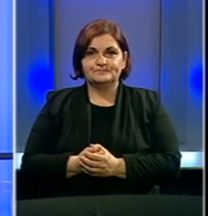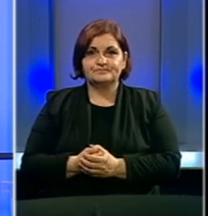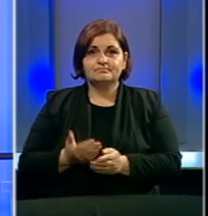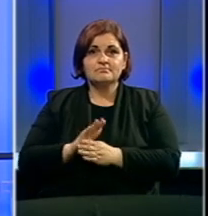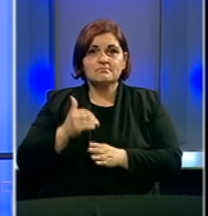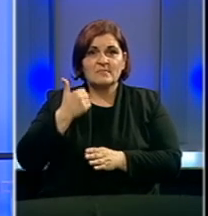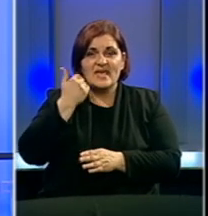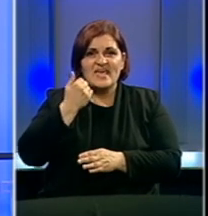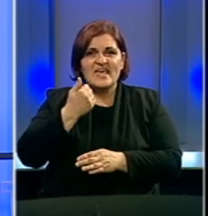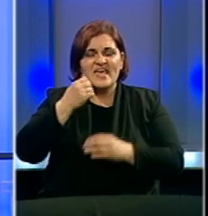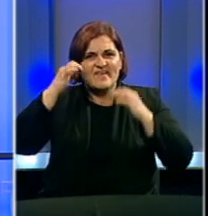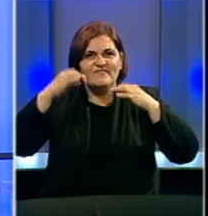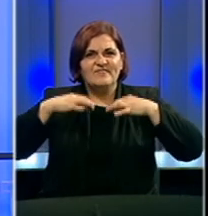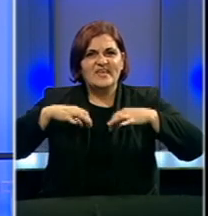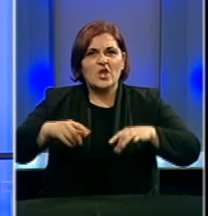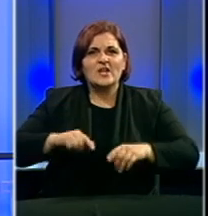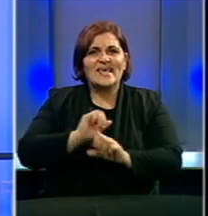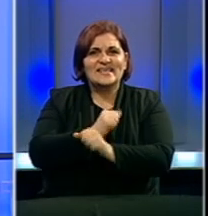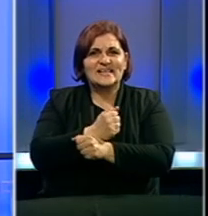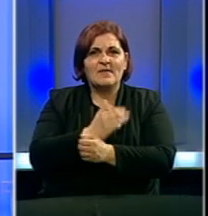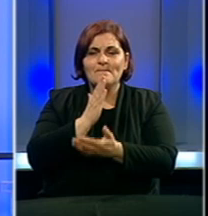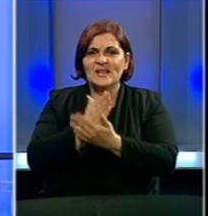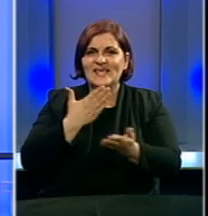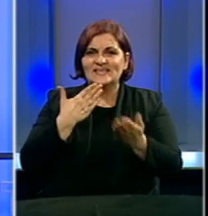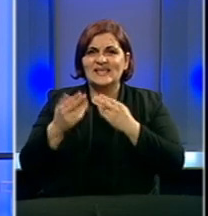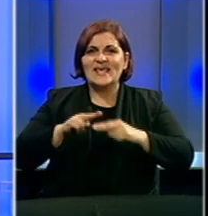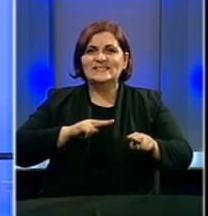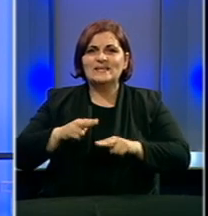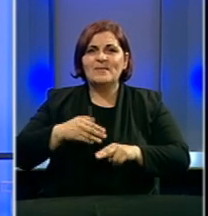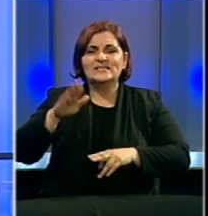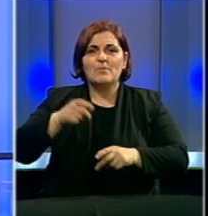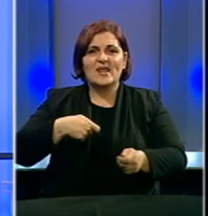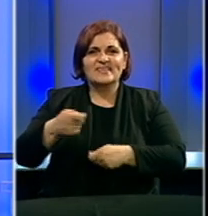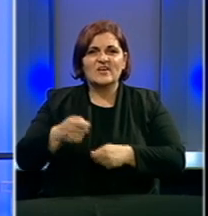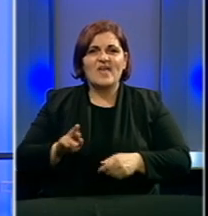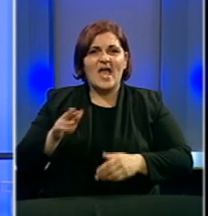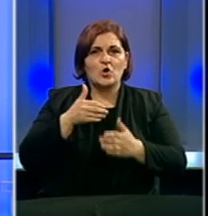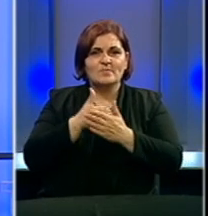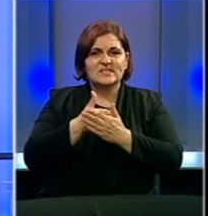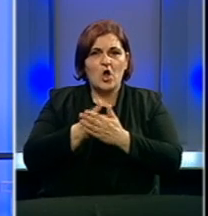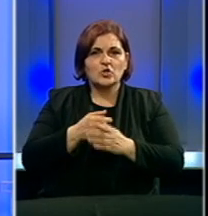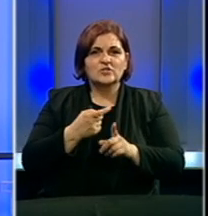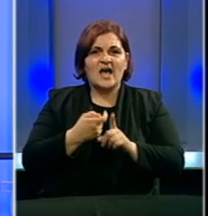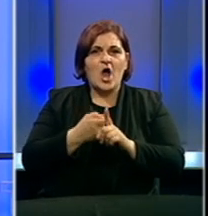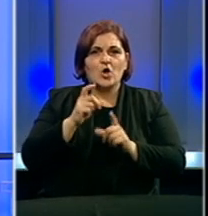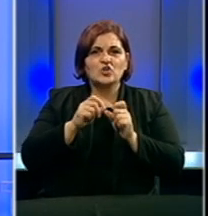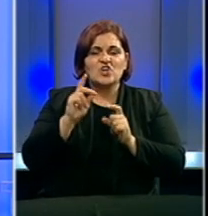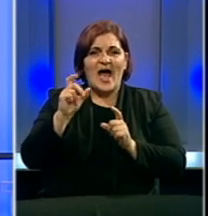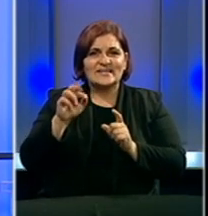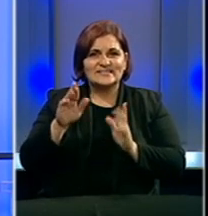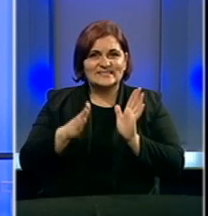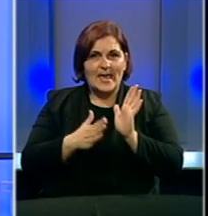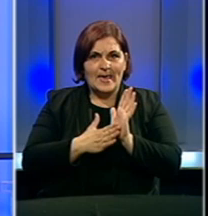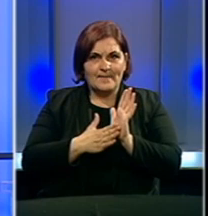Predstavnici vinara i vinogradara iz Hercegovine održali su sastanak sa ministrom spoljne trgovine i ekonomskih odnosa Bosne i